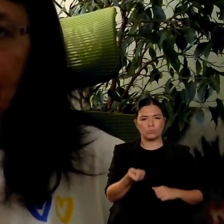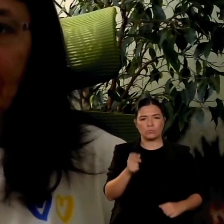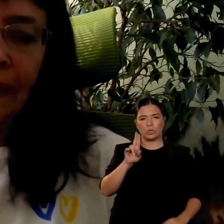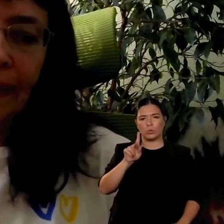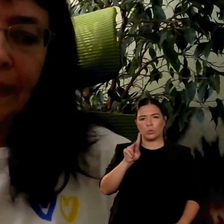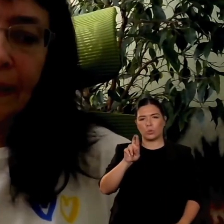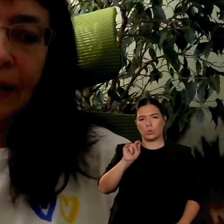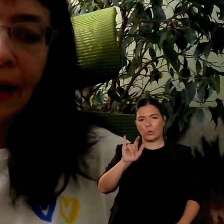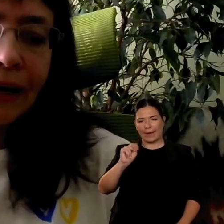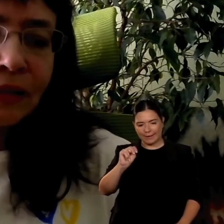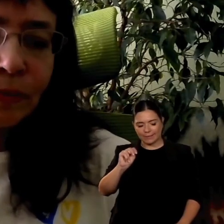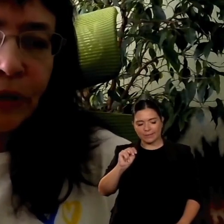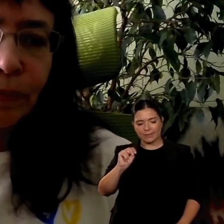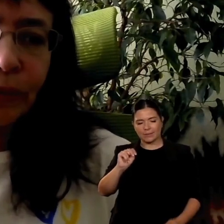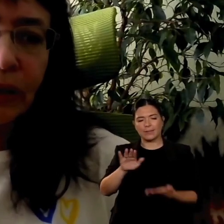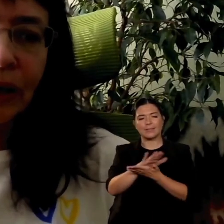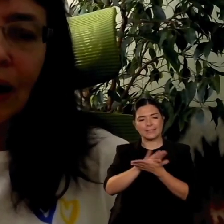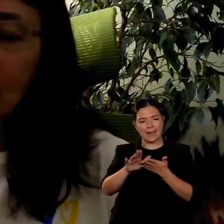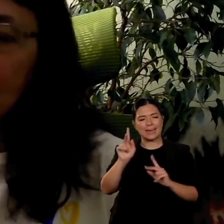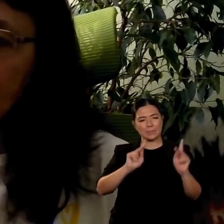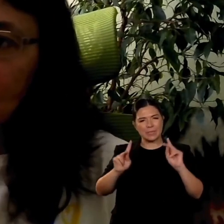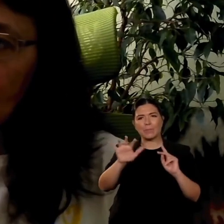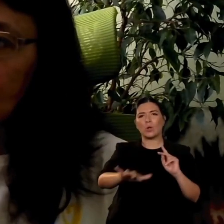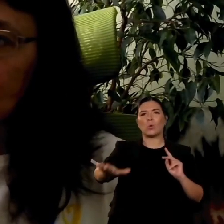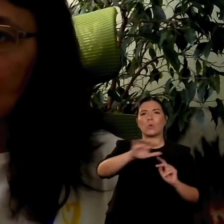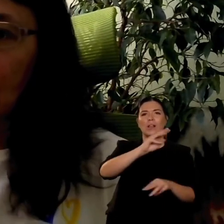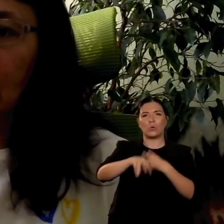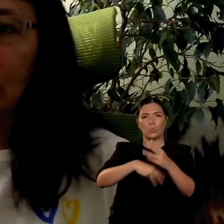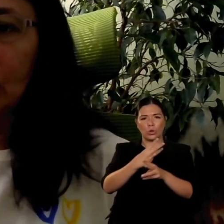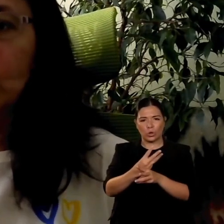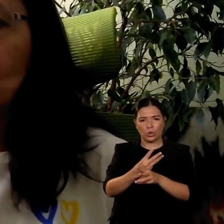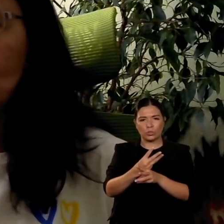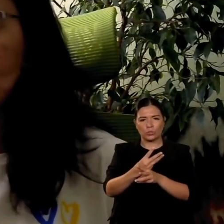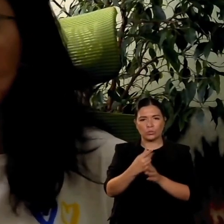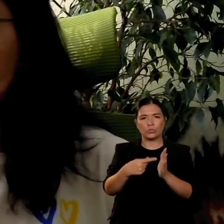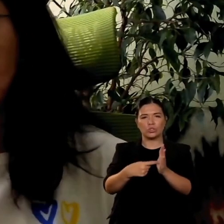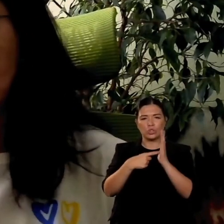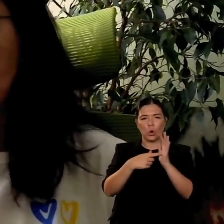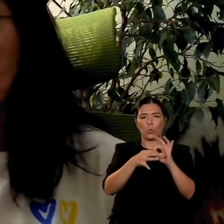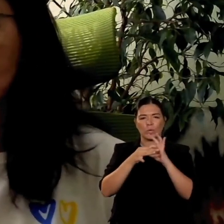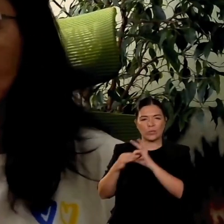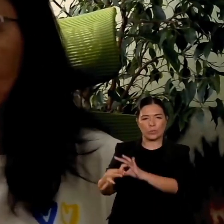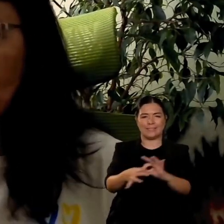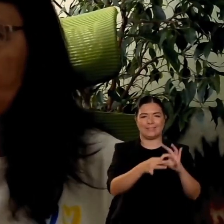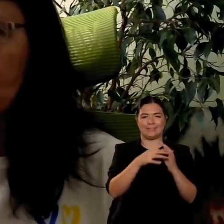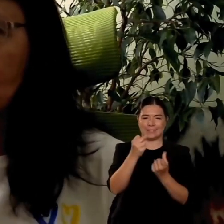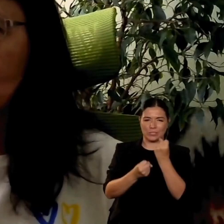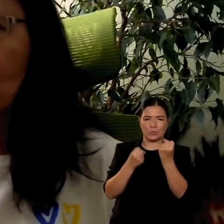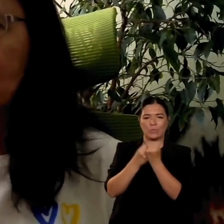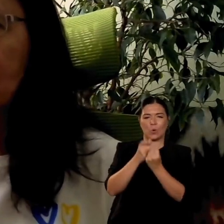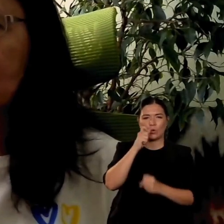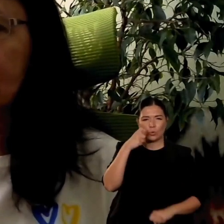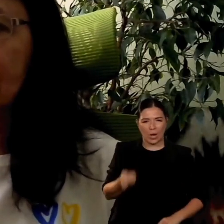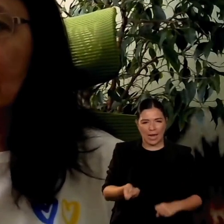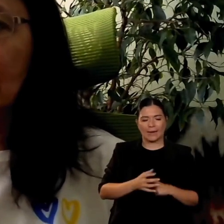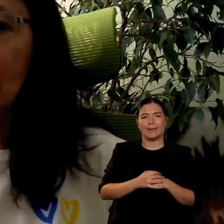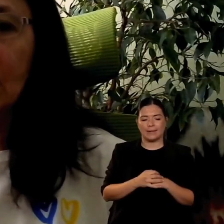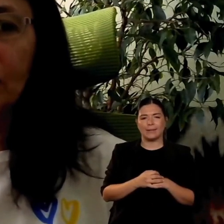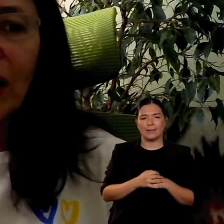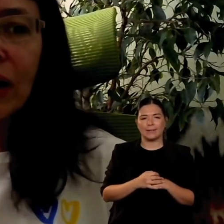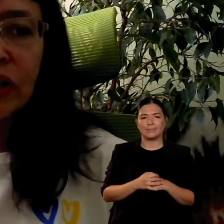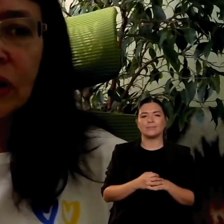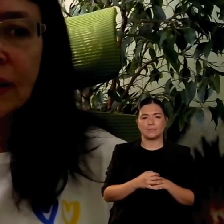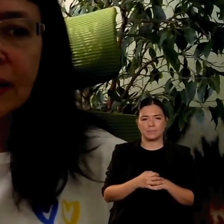e appoggiare la causa di Ucrania dopo l'invasione di Russia così terribile questa situazione ha portato a